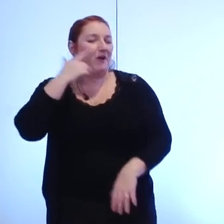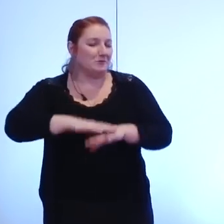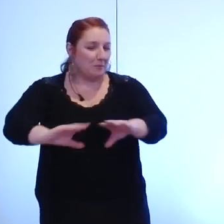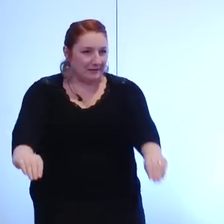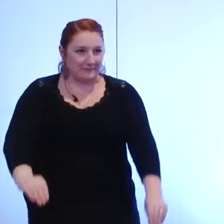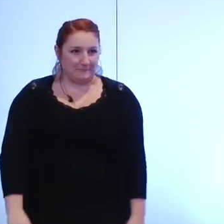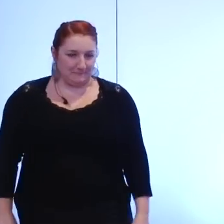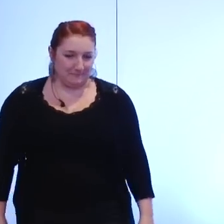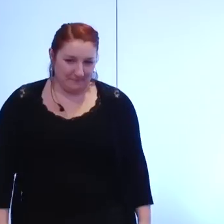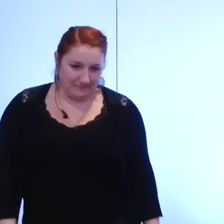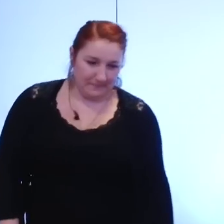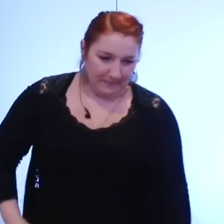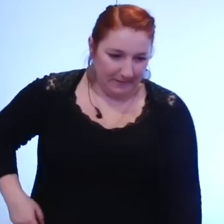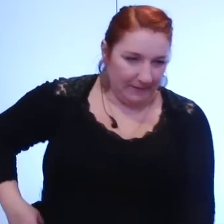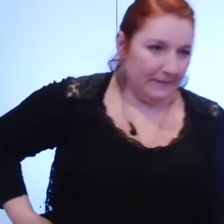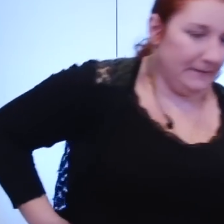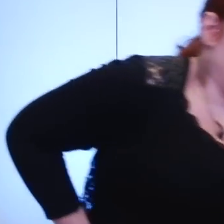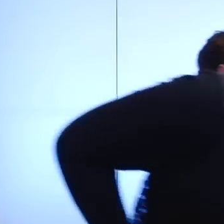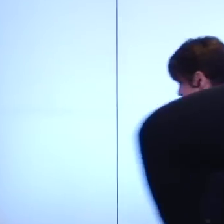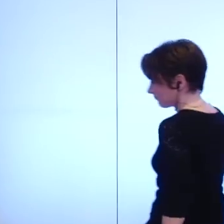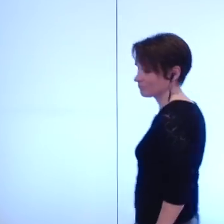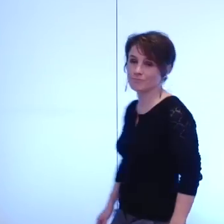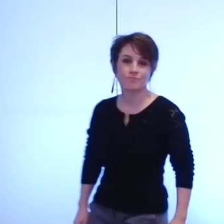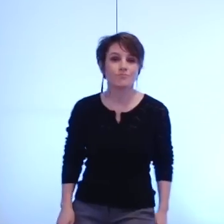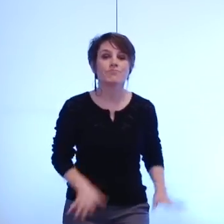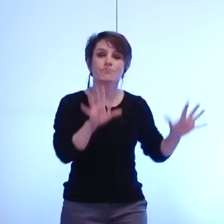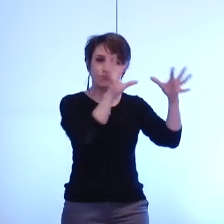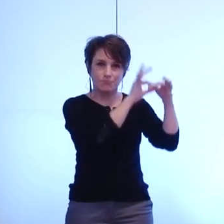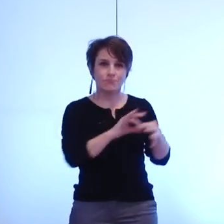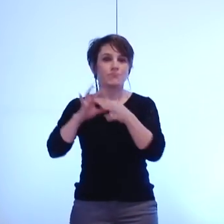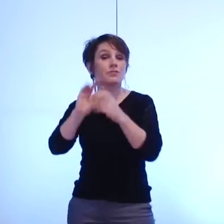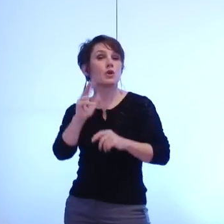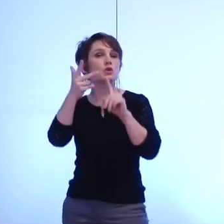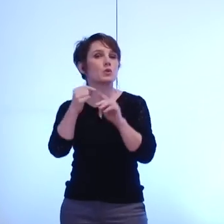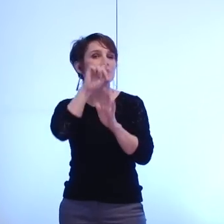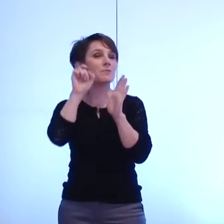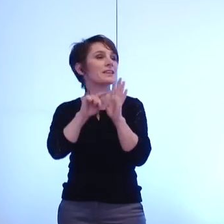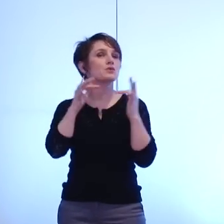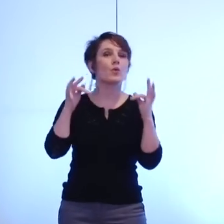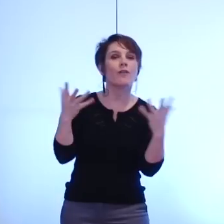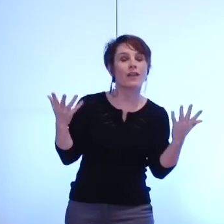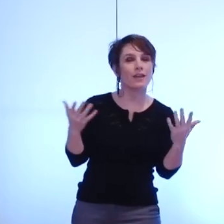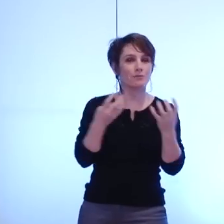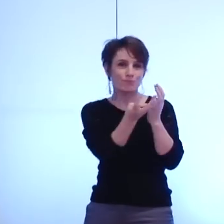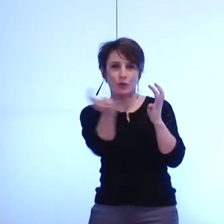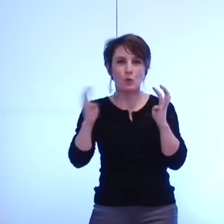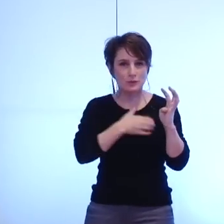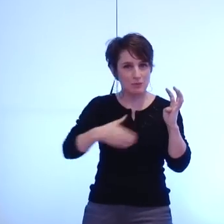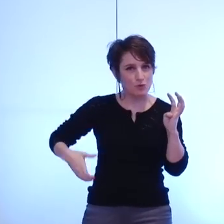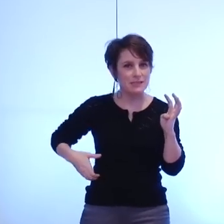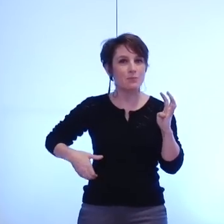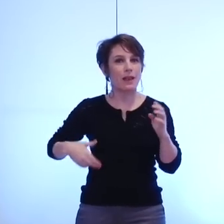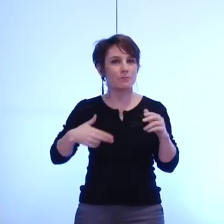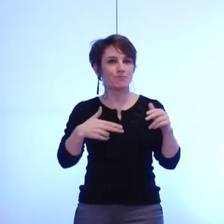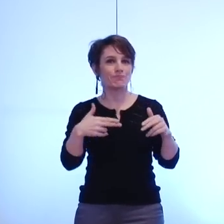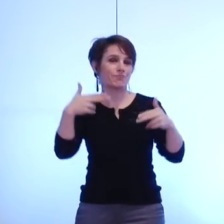'en viens à votre 3e question, celle sur la retransmission vidéo du Conseil municipal, l'engagement numéro 14 de notre